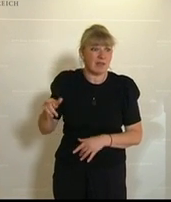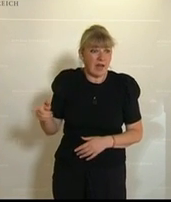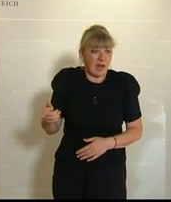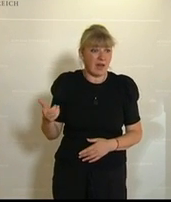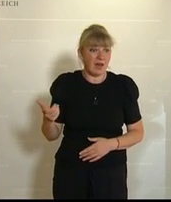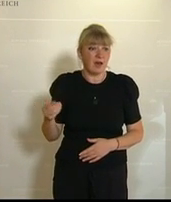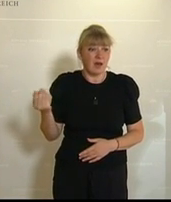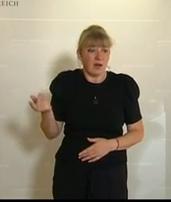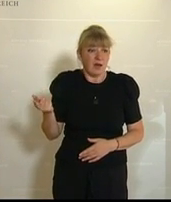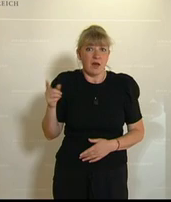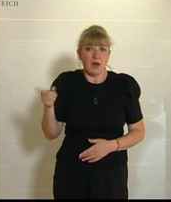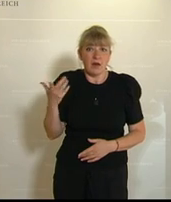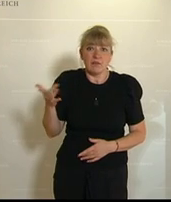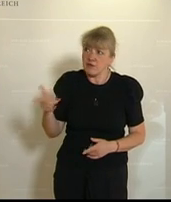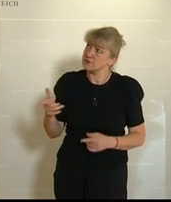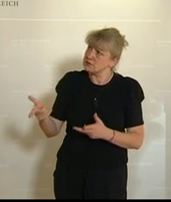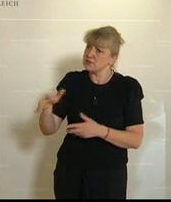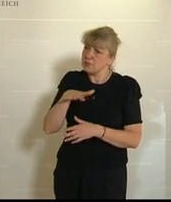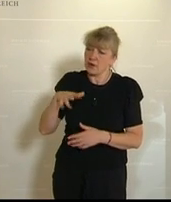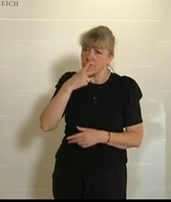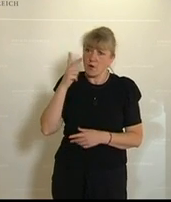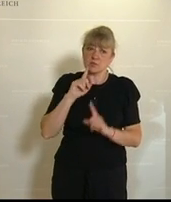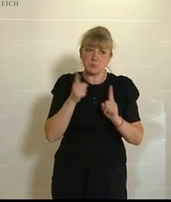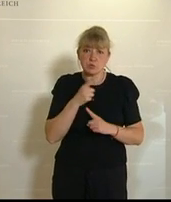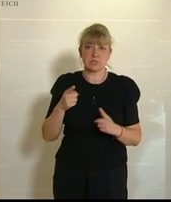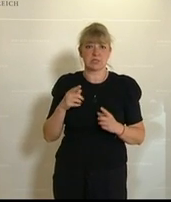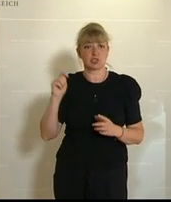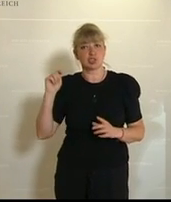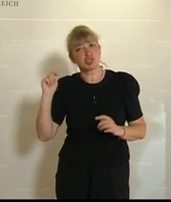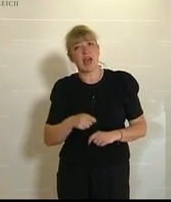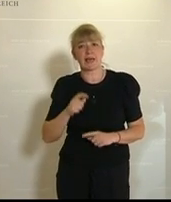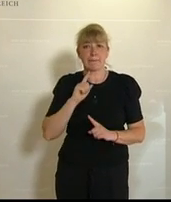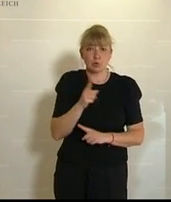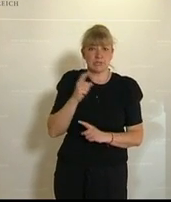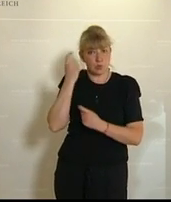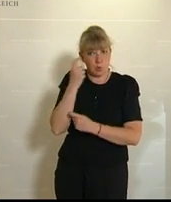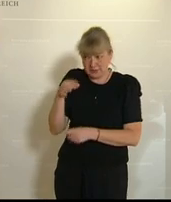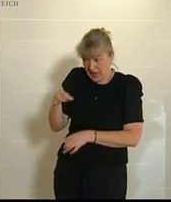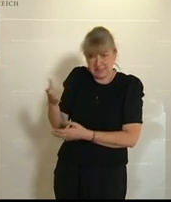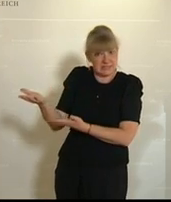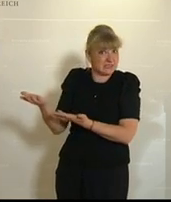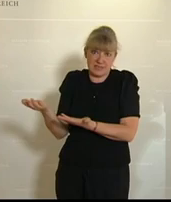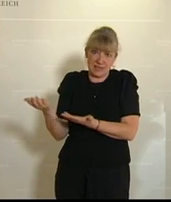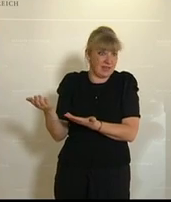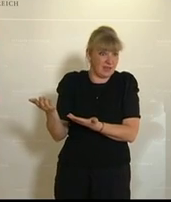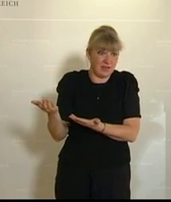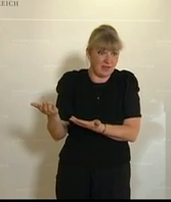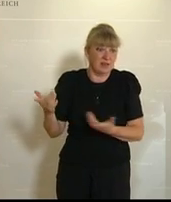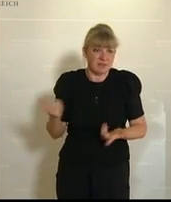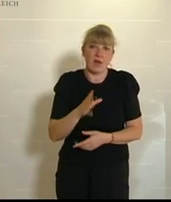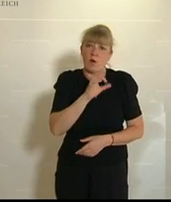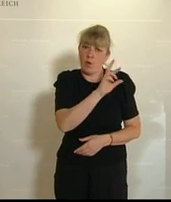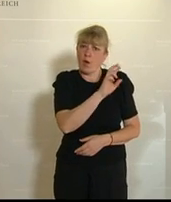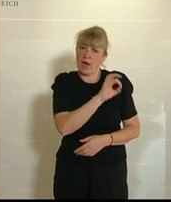sich noch um diese Genre Volksmusik, Schlagermusik überhaupt noch kümmert, weil zumal der